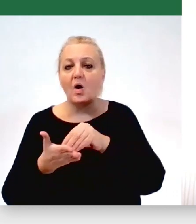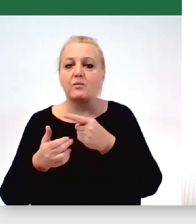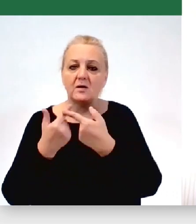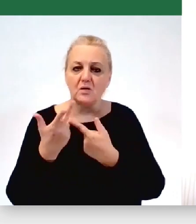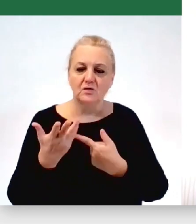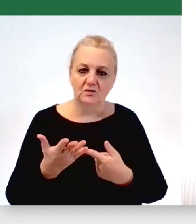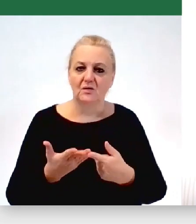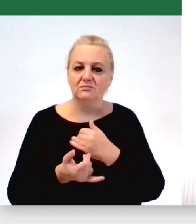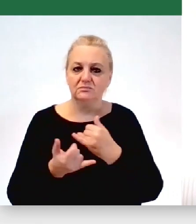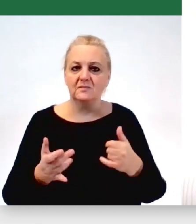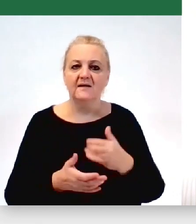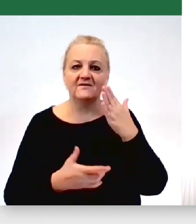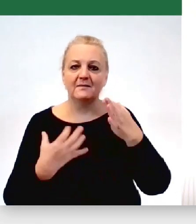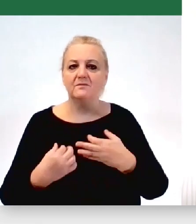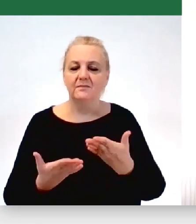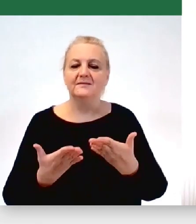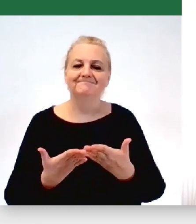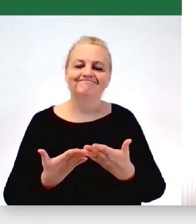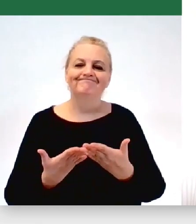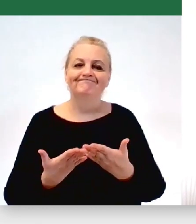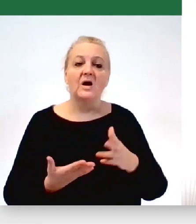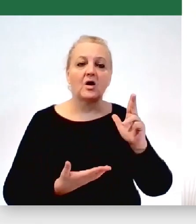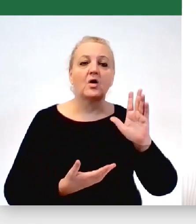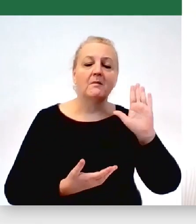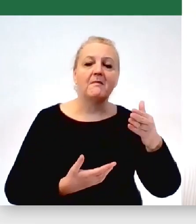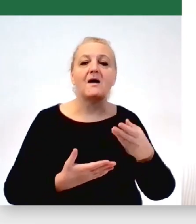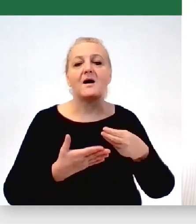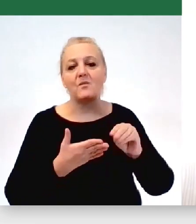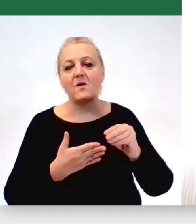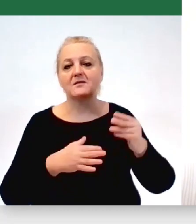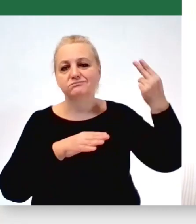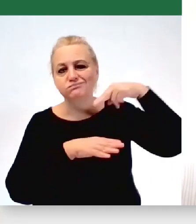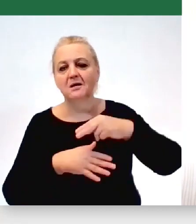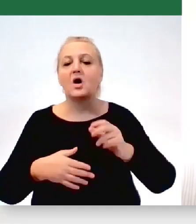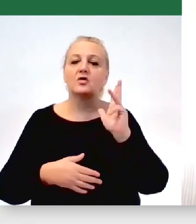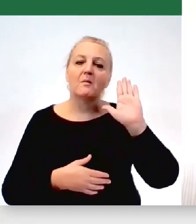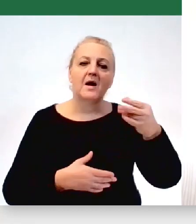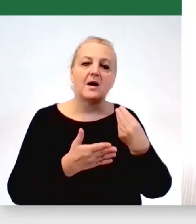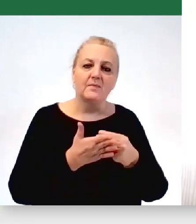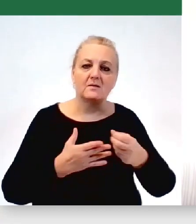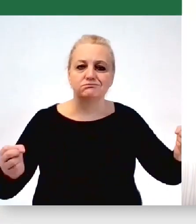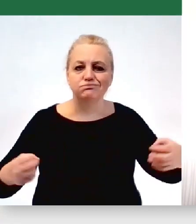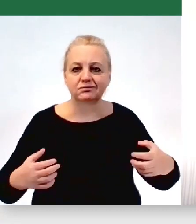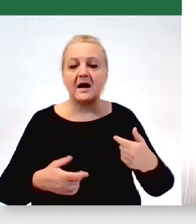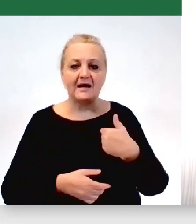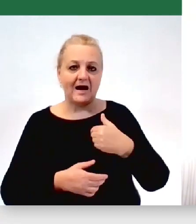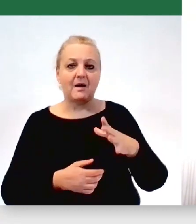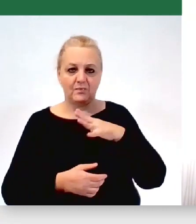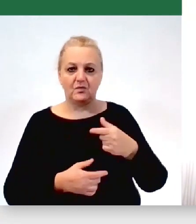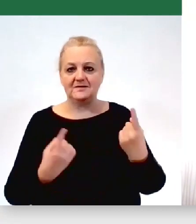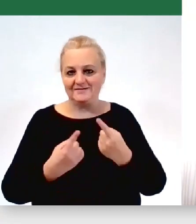są takie, wiecie państwo, żenujące sceny, kogo stać na zjeżdżalnie, kogo stać na dżakuzji. Ja kiedyś sam to przeżyłem niechcący,